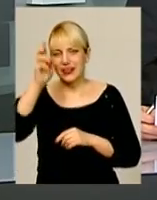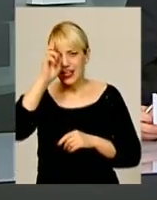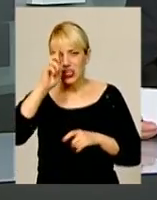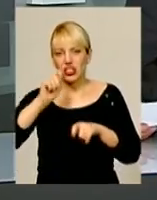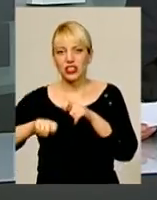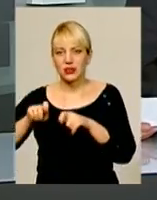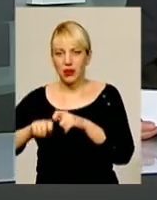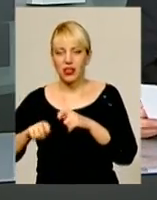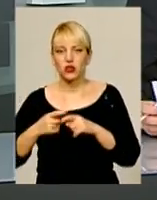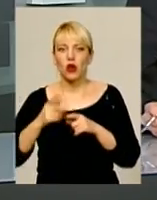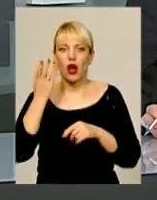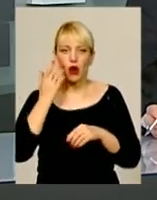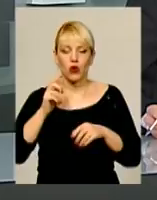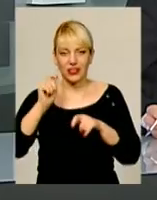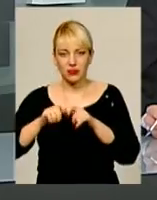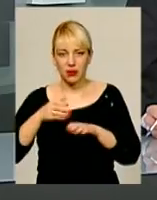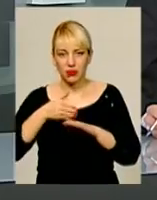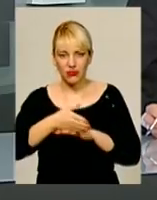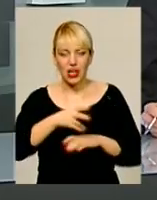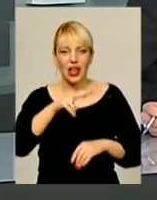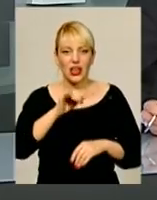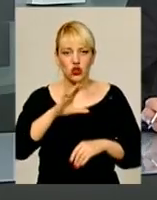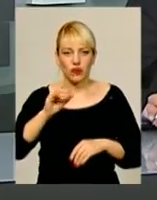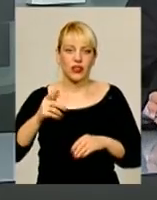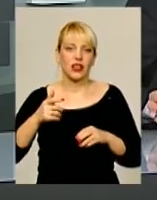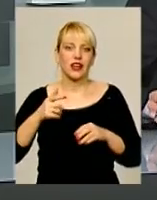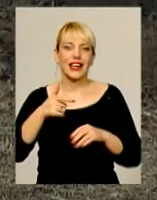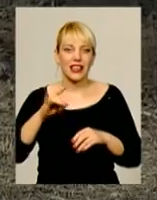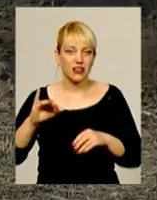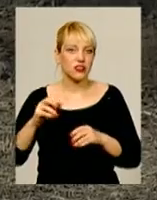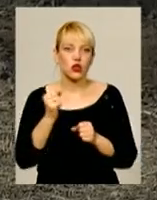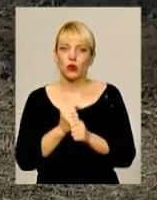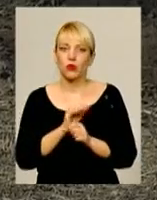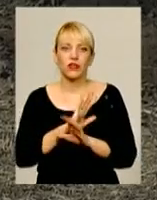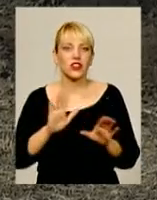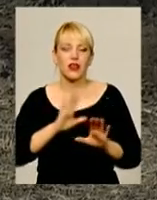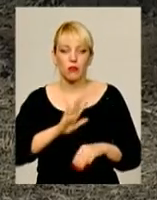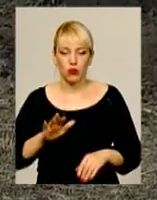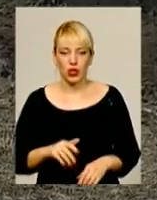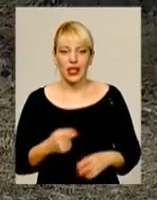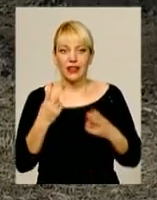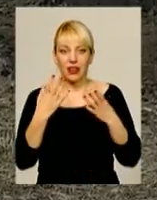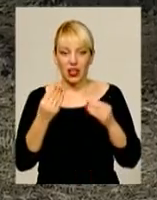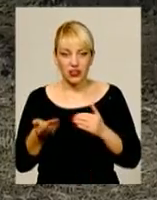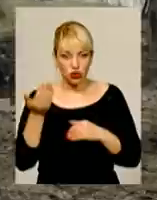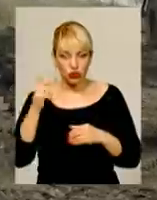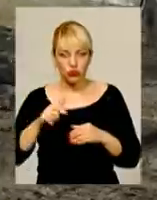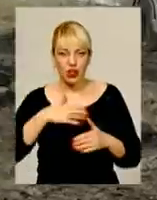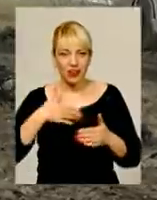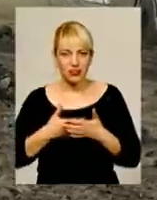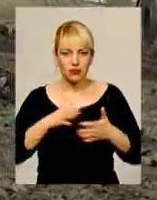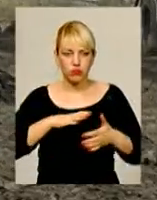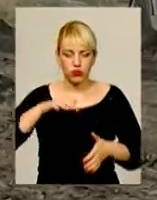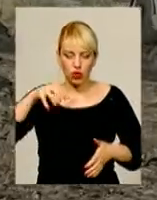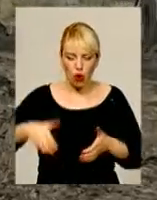роботи вже не велися. З подробицями Надія Драганчук. Ще два дні тому тут активно рили котлован і